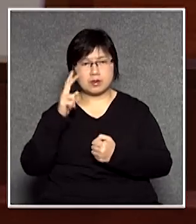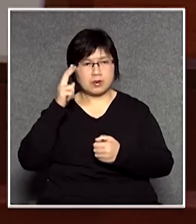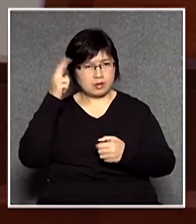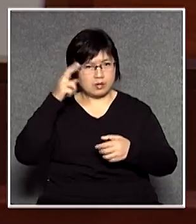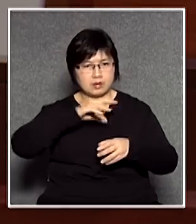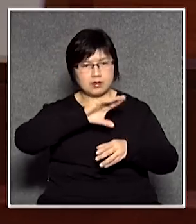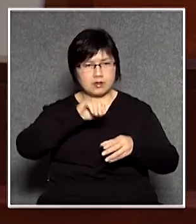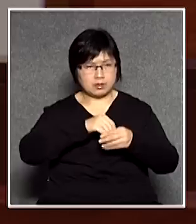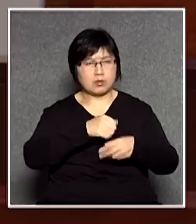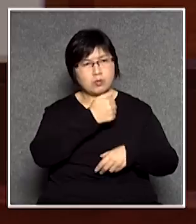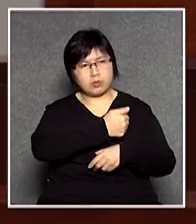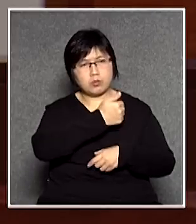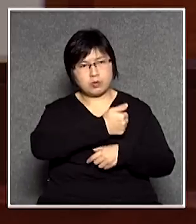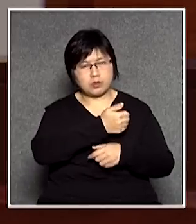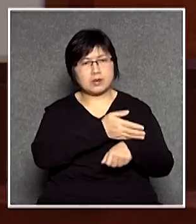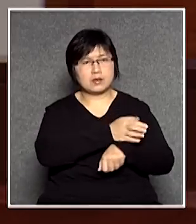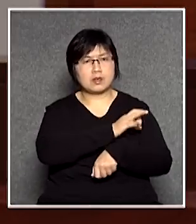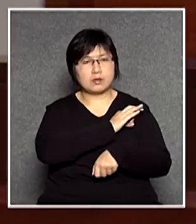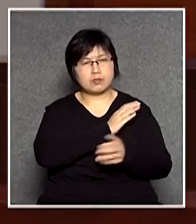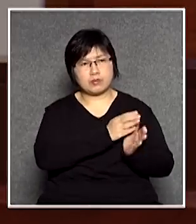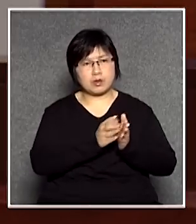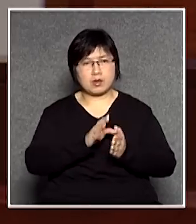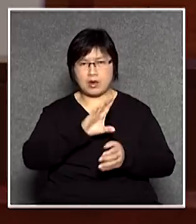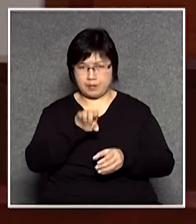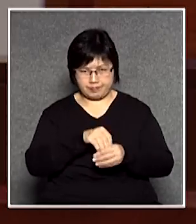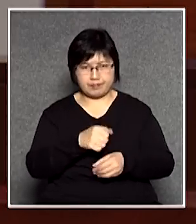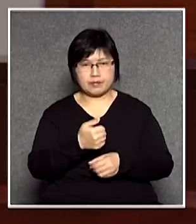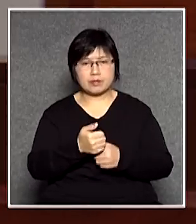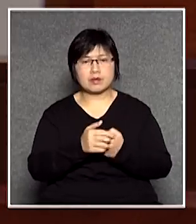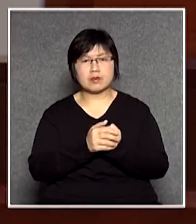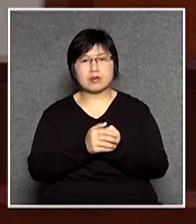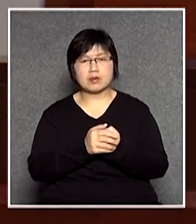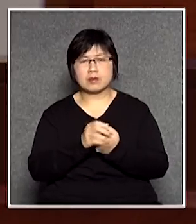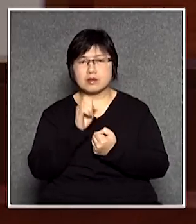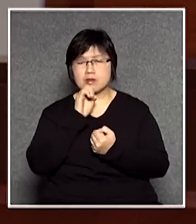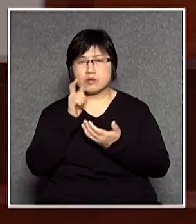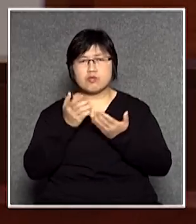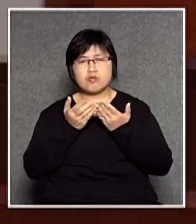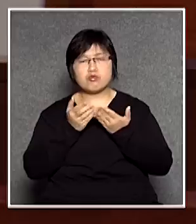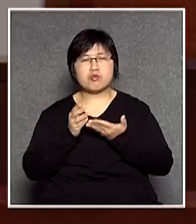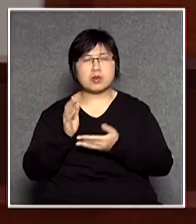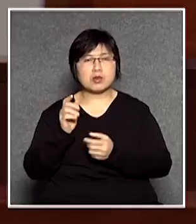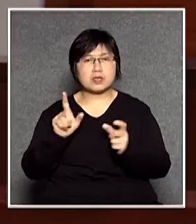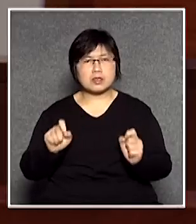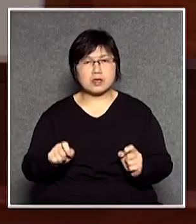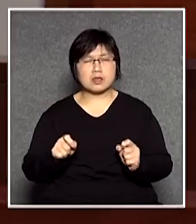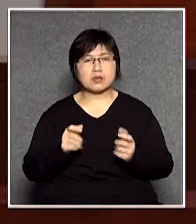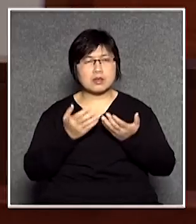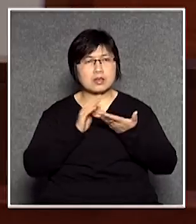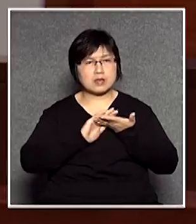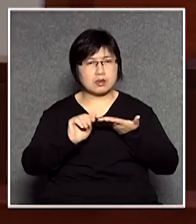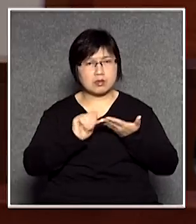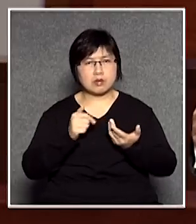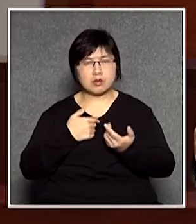為一種正當的社會秩序裡面跟你講講學理潔淨是合乎社會